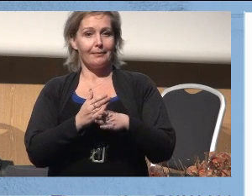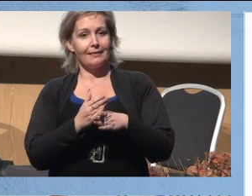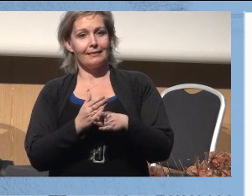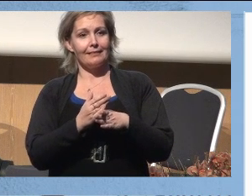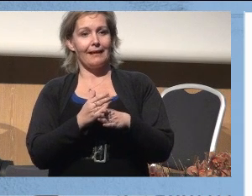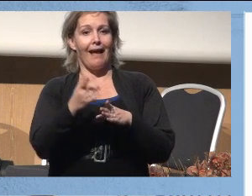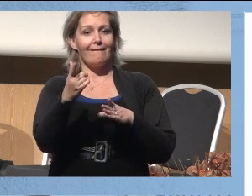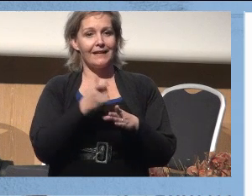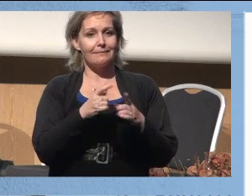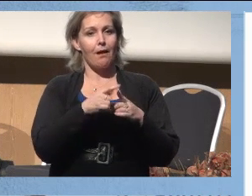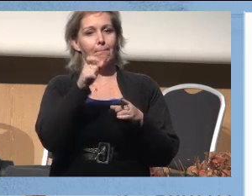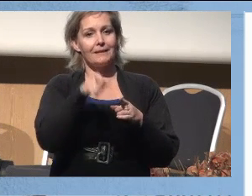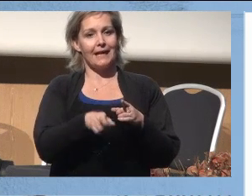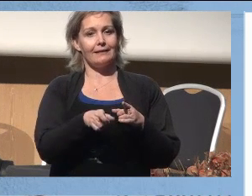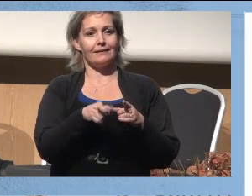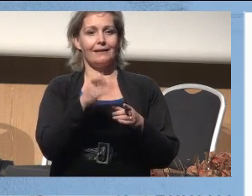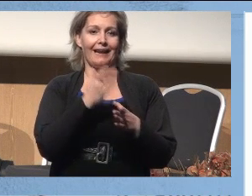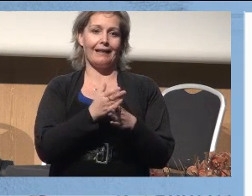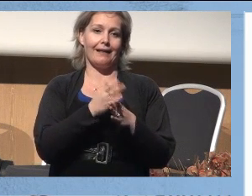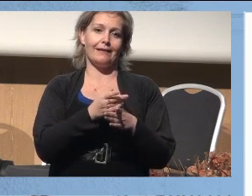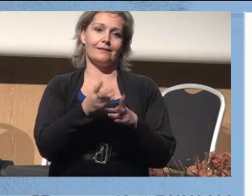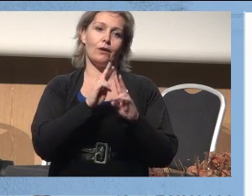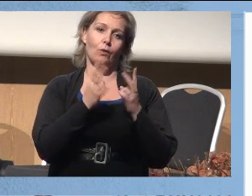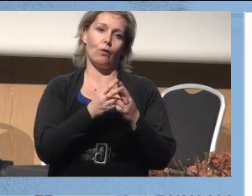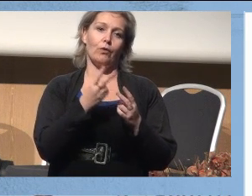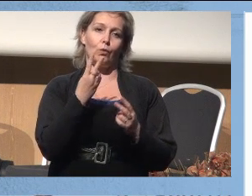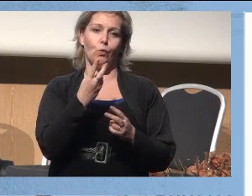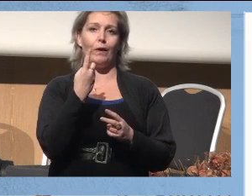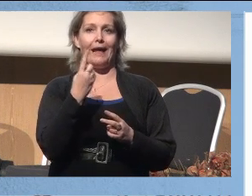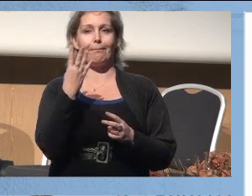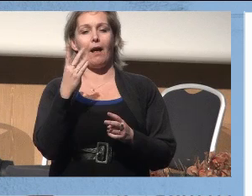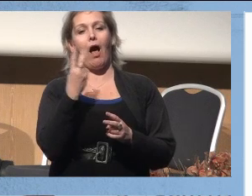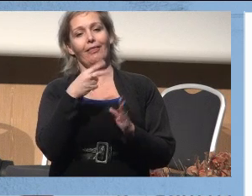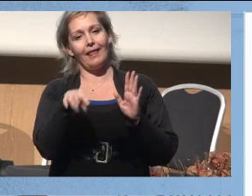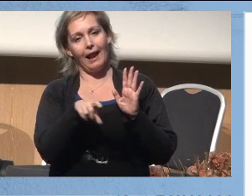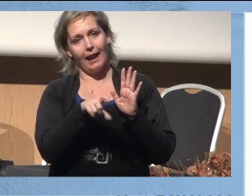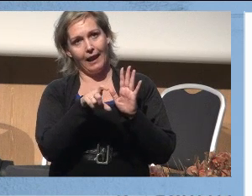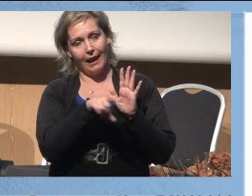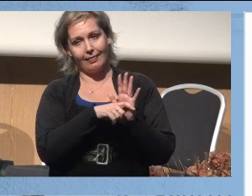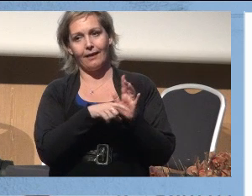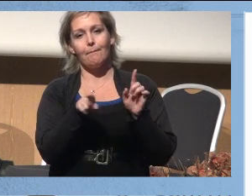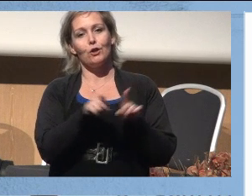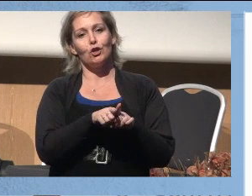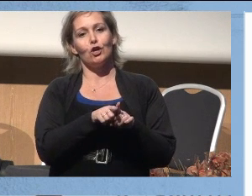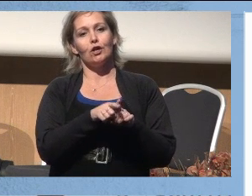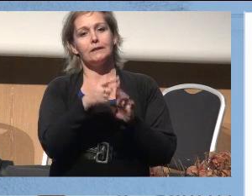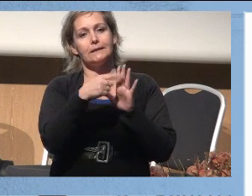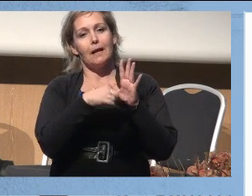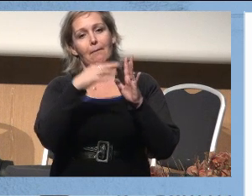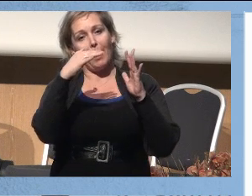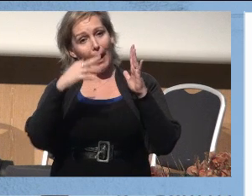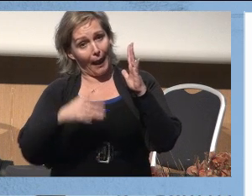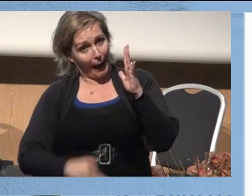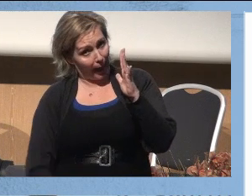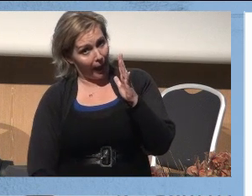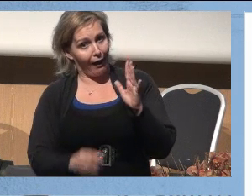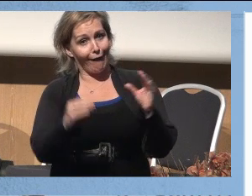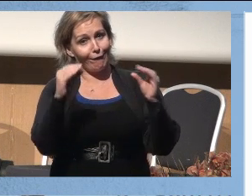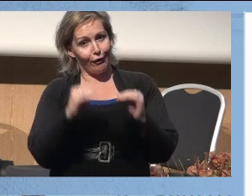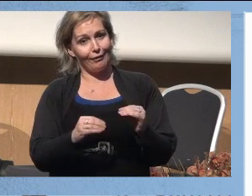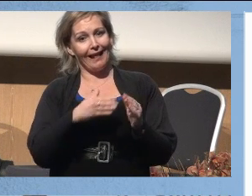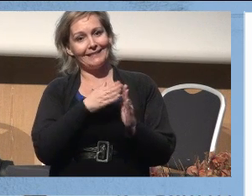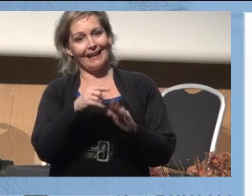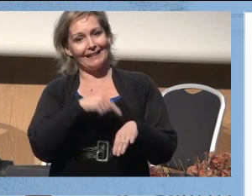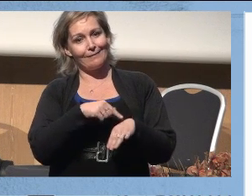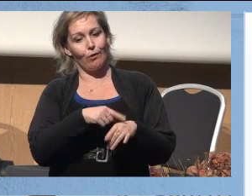frist. Pasient- og brukerettighetsloven, paragraf 2.1b, annet ledd. Det betyr at tidspunktet for oppmøte for helsehjelpen kan bli flyttet til et